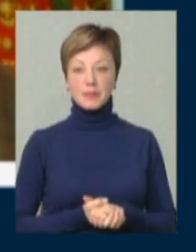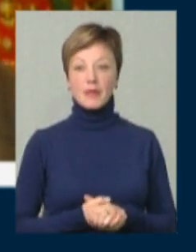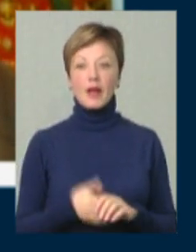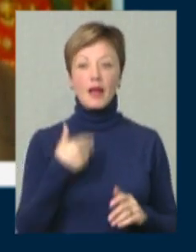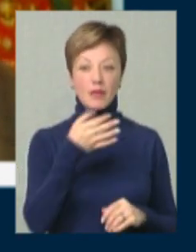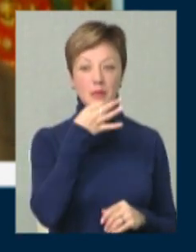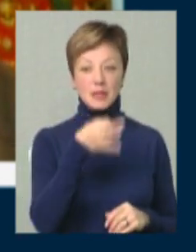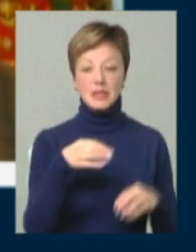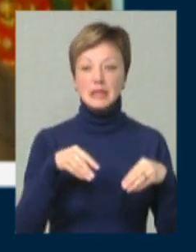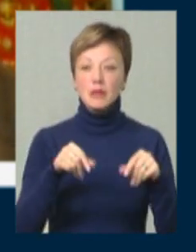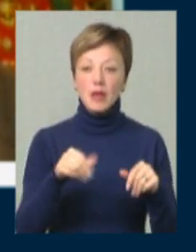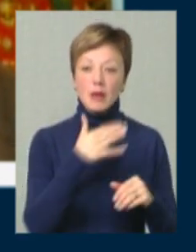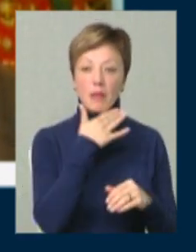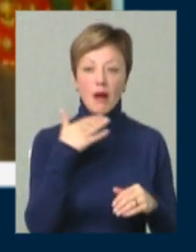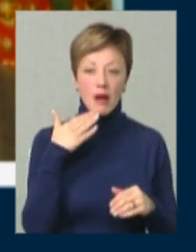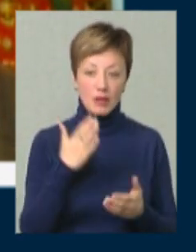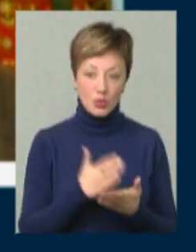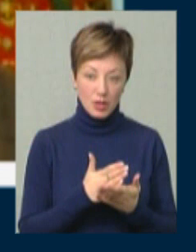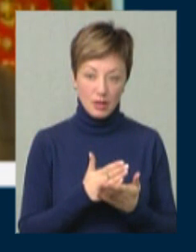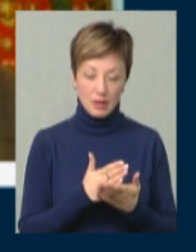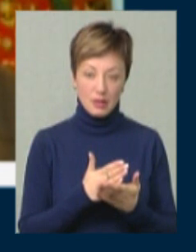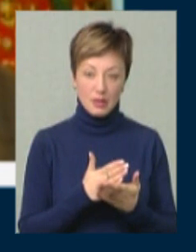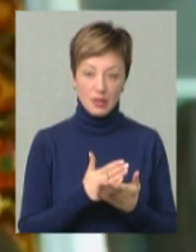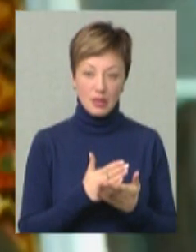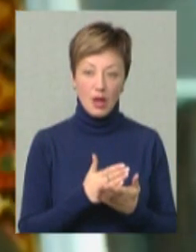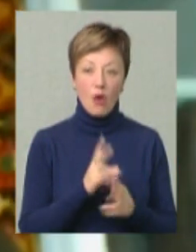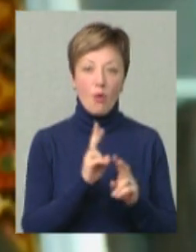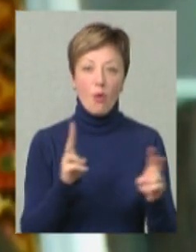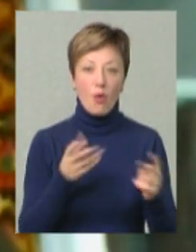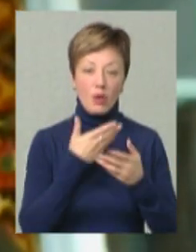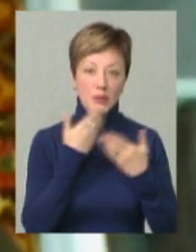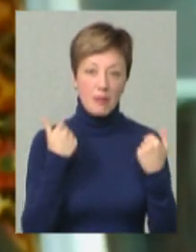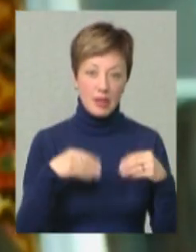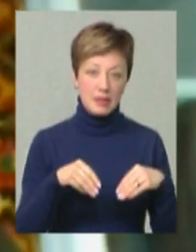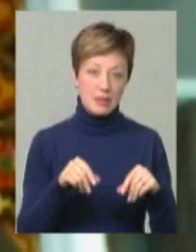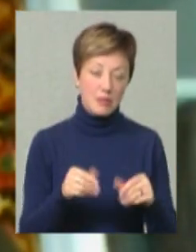скажу, землі багато є. І тим, кого немає,